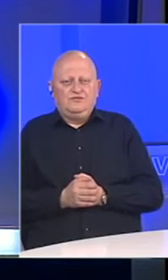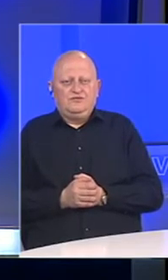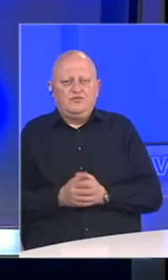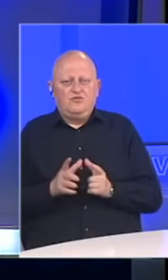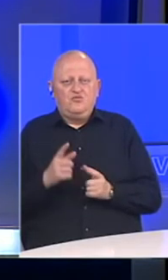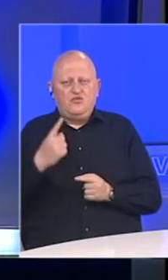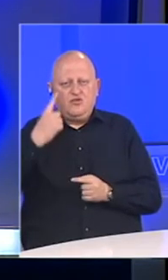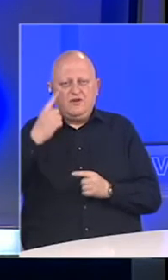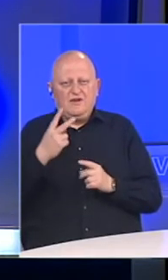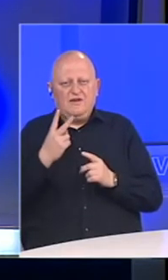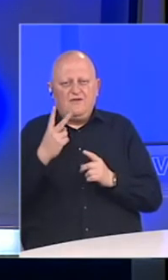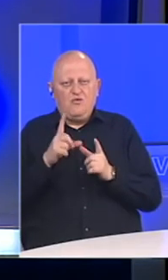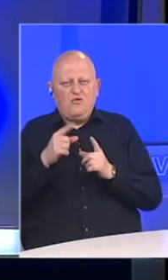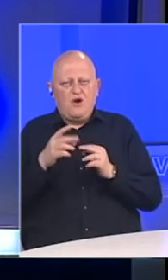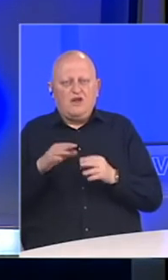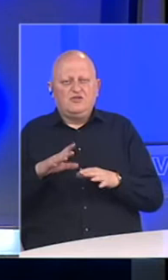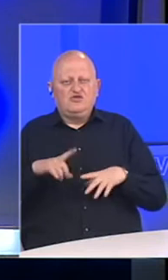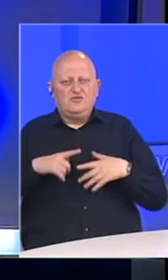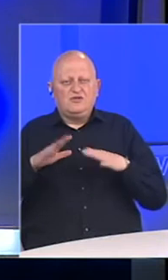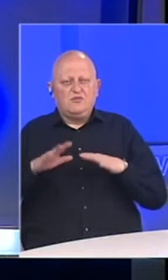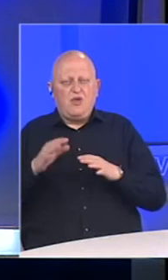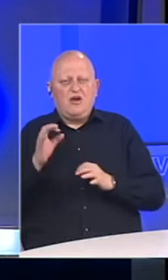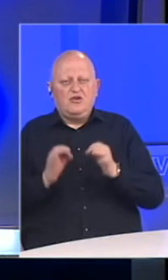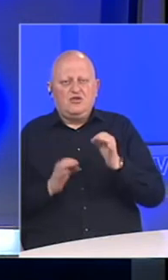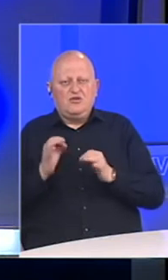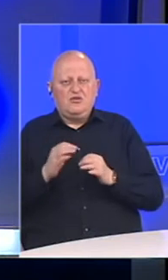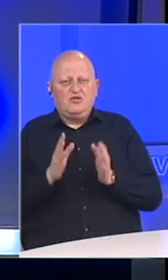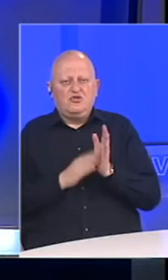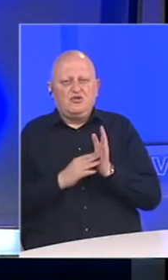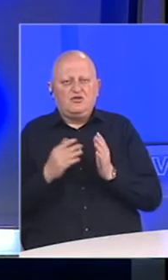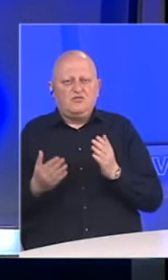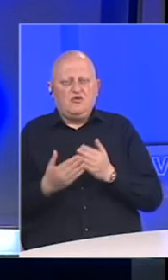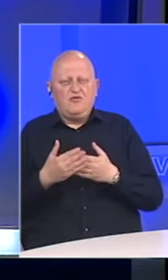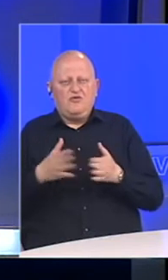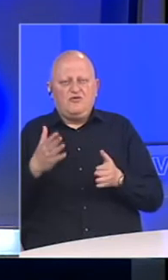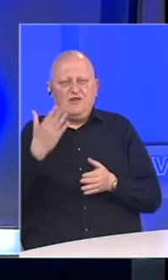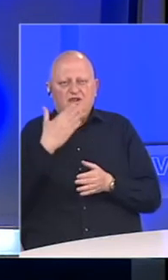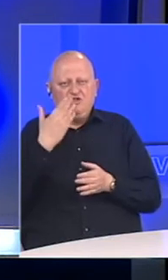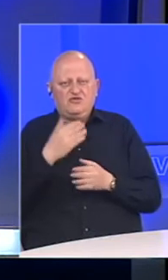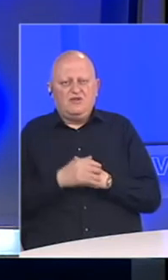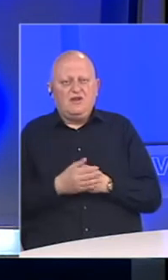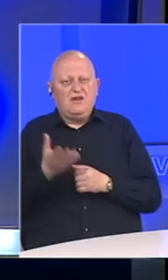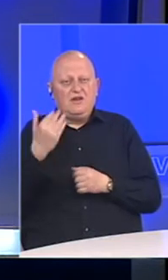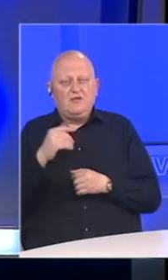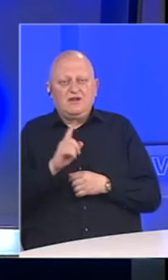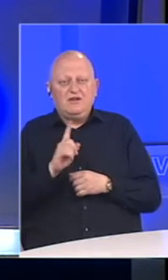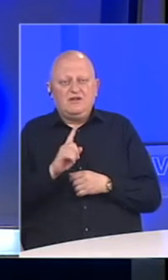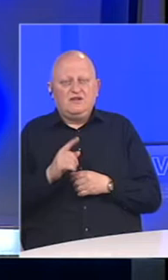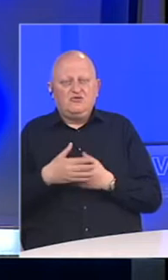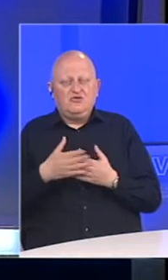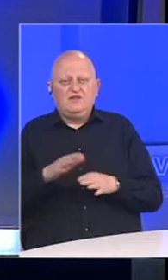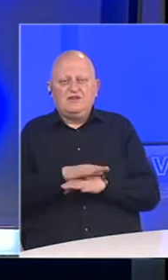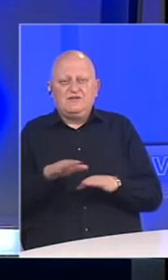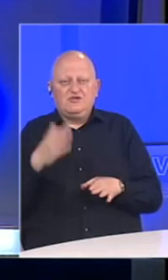U Wuhanu u Kini život se postepeno normalizira, dokazato je i ponovno otvaranje škola. Ipak